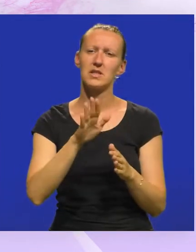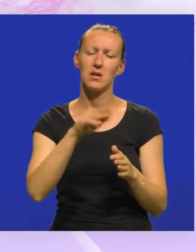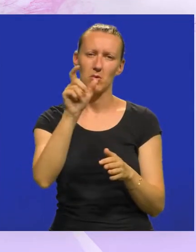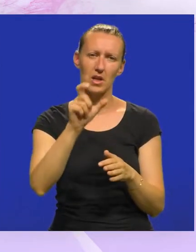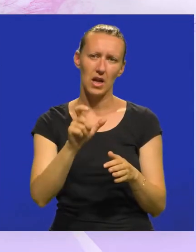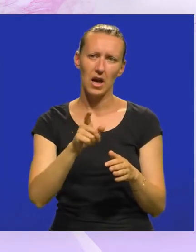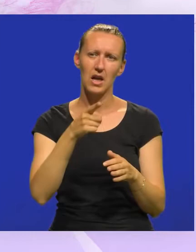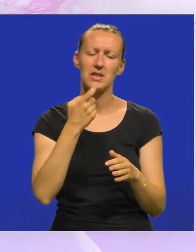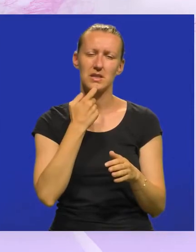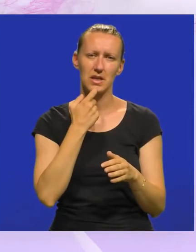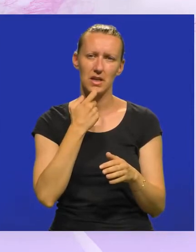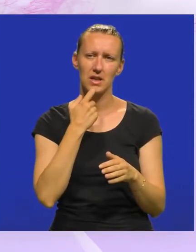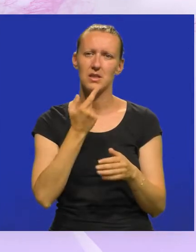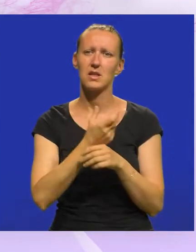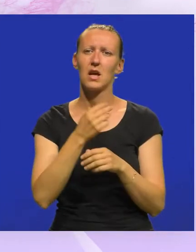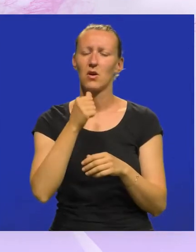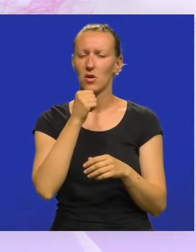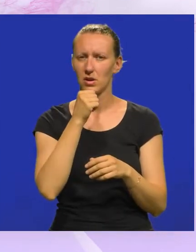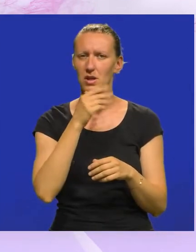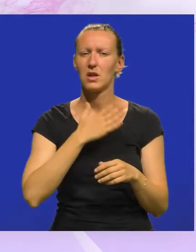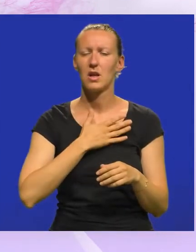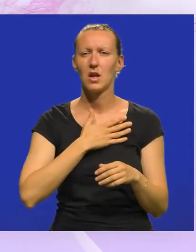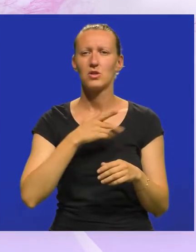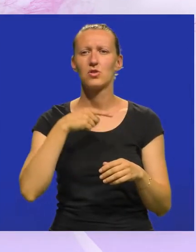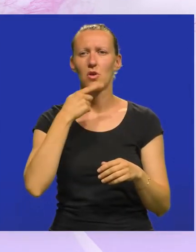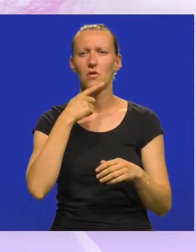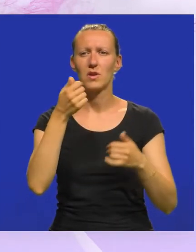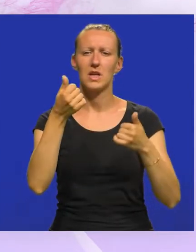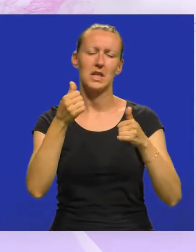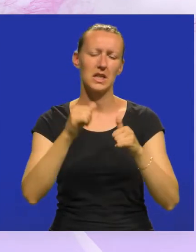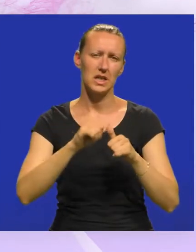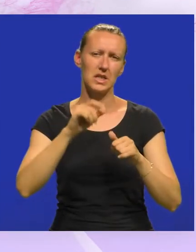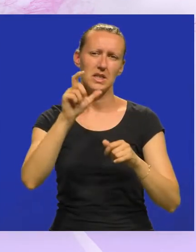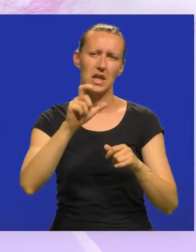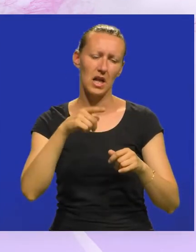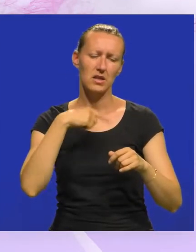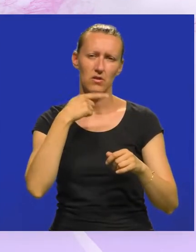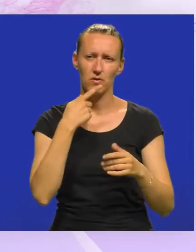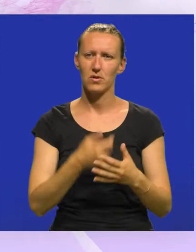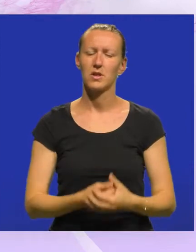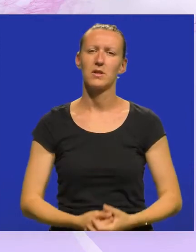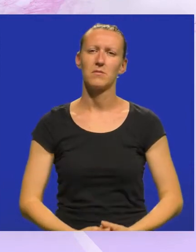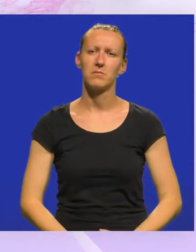samo na talijanskom standardnom jeziku, nego i na našim dijalektima, Istrovenetskom i Istriotskom.